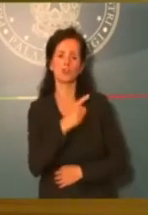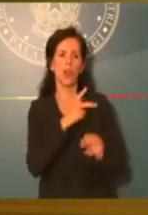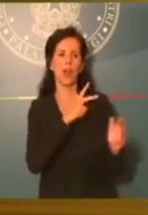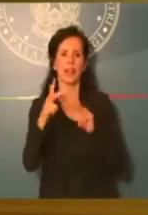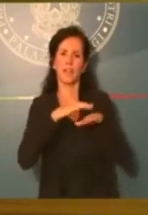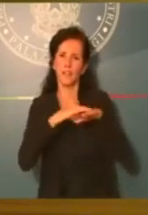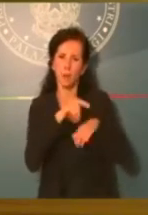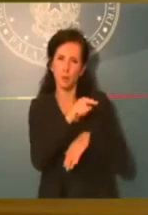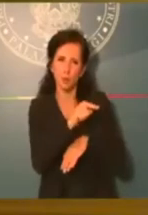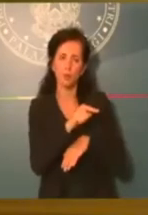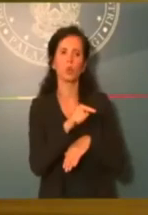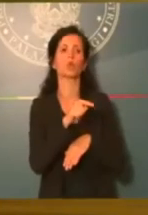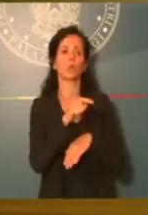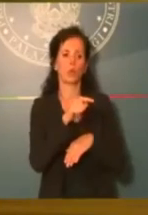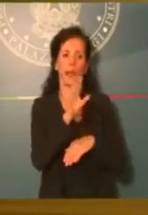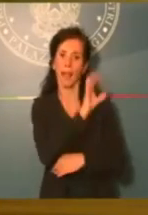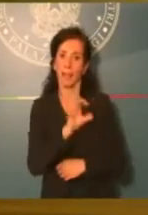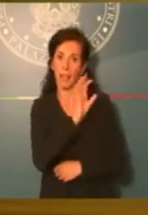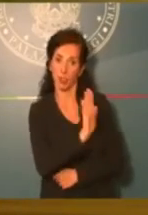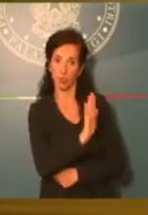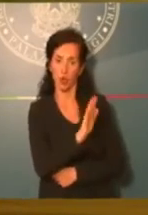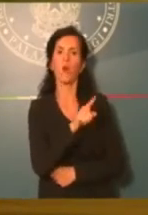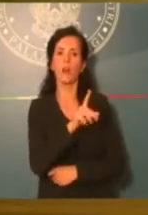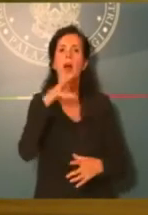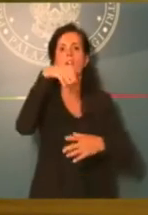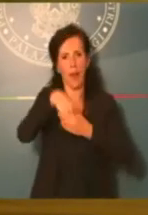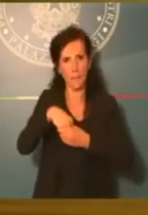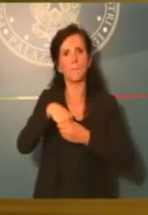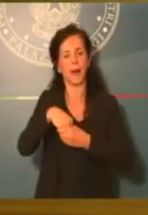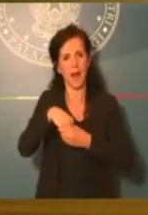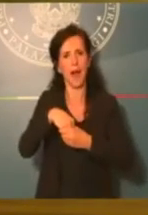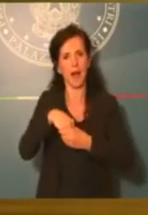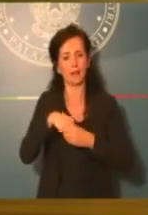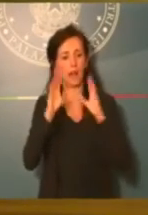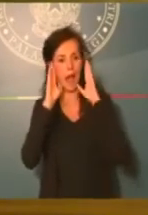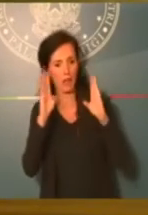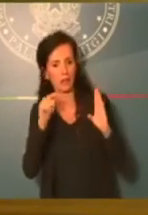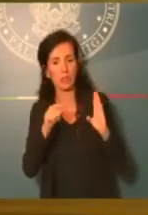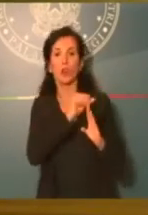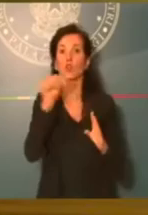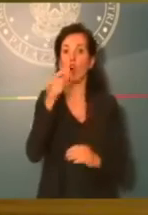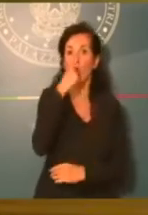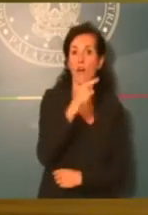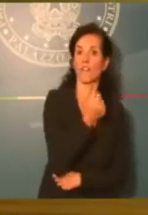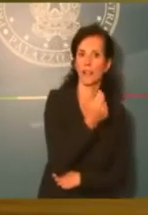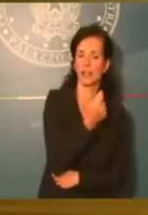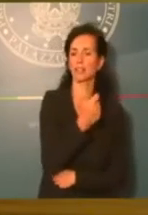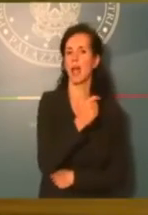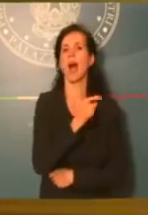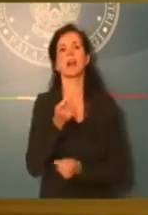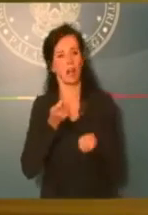insistono in quel territorio rientrano, diciamo così, nell'attenzione non solo finanziaria, ma anche gestionale